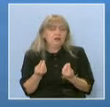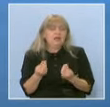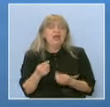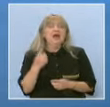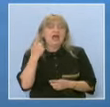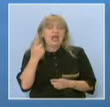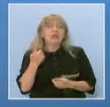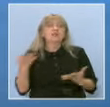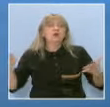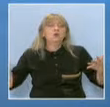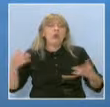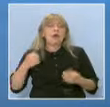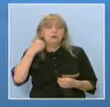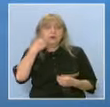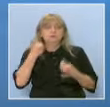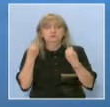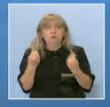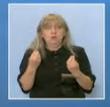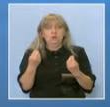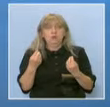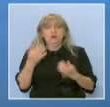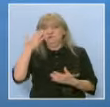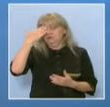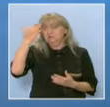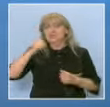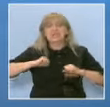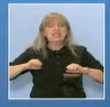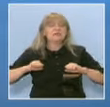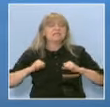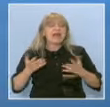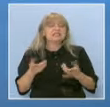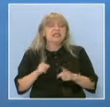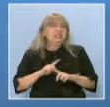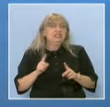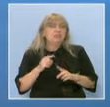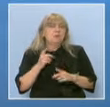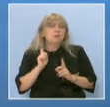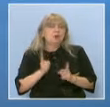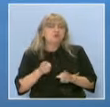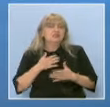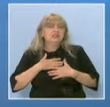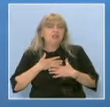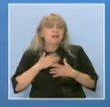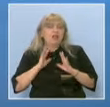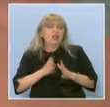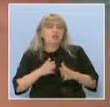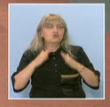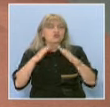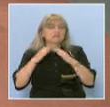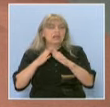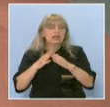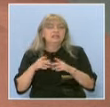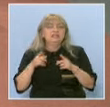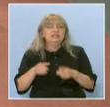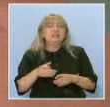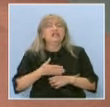една престижна гимназия с престижни лица. И как така може да няма хубава сграда и хубави условия? Да, те доста време